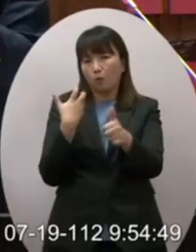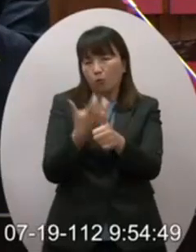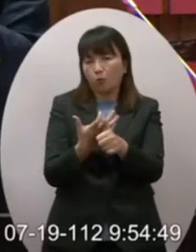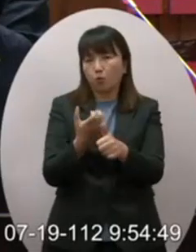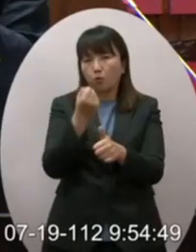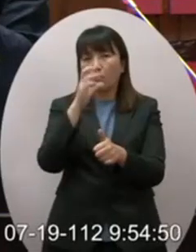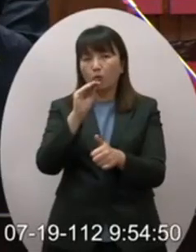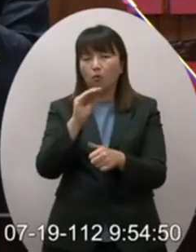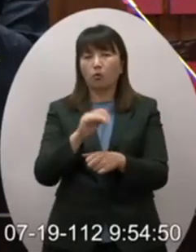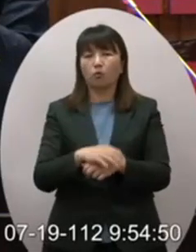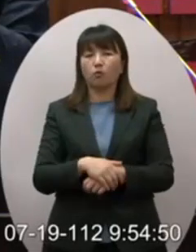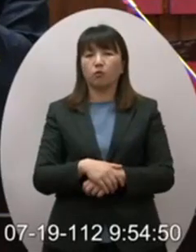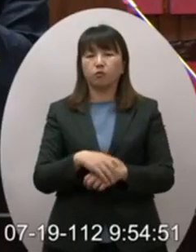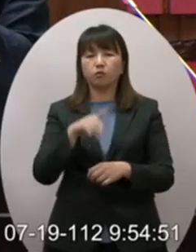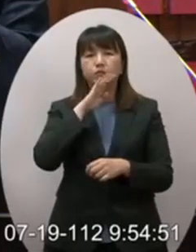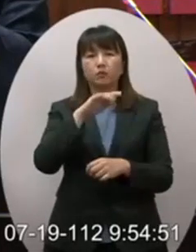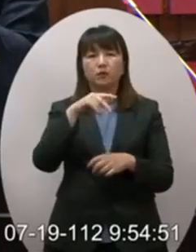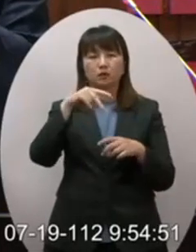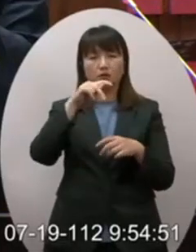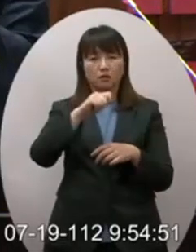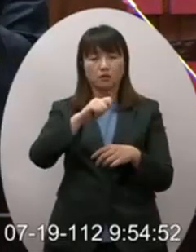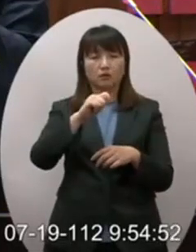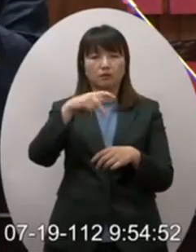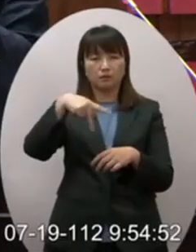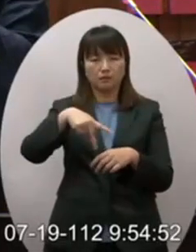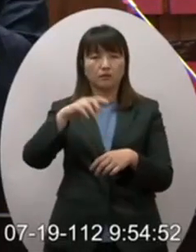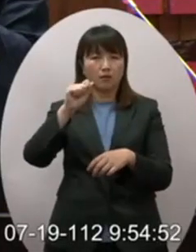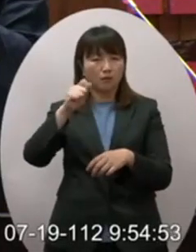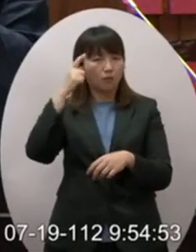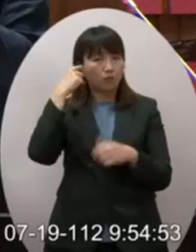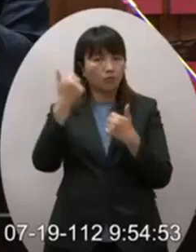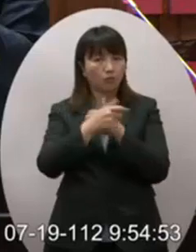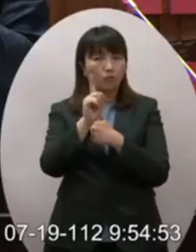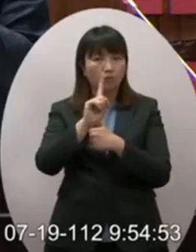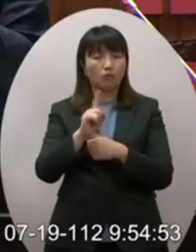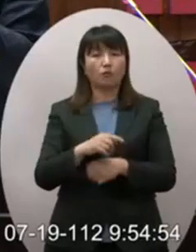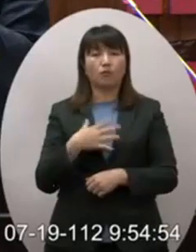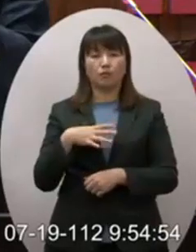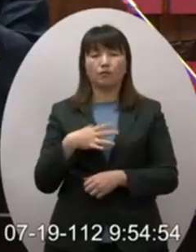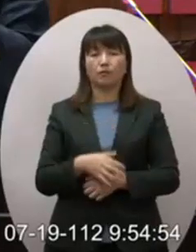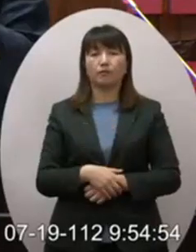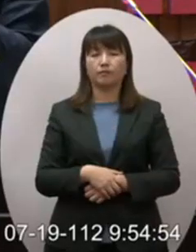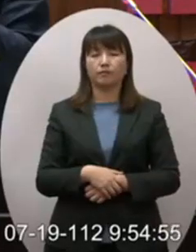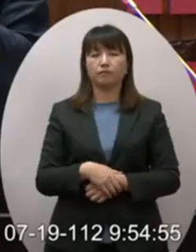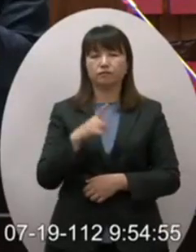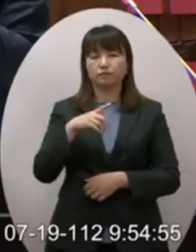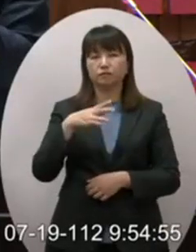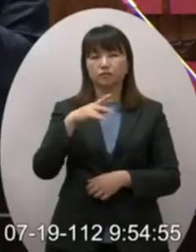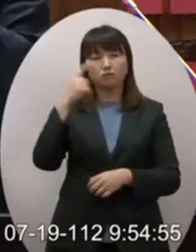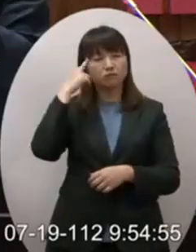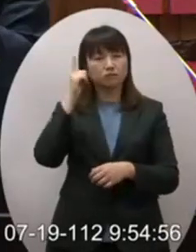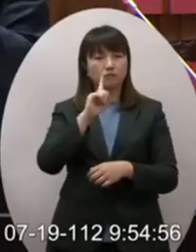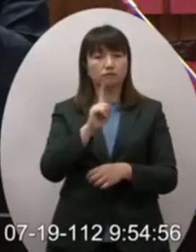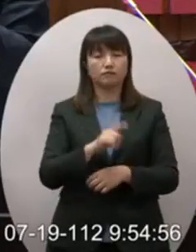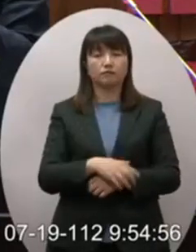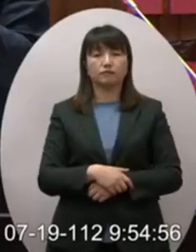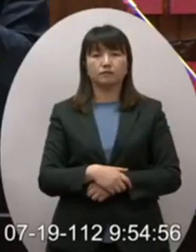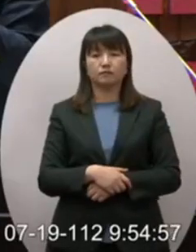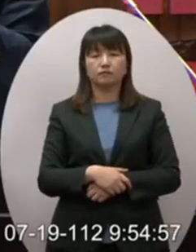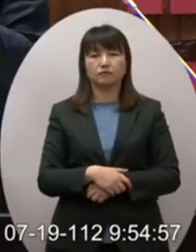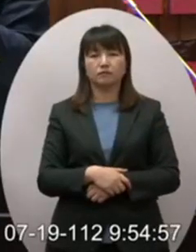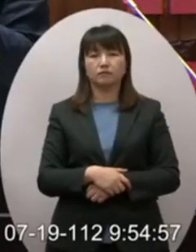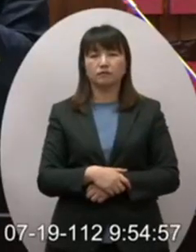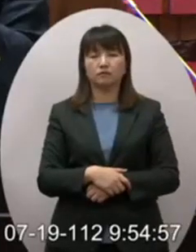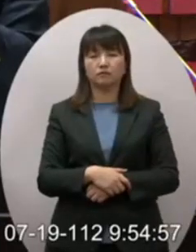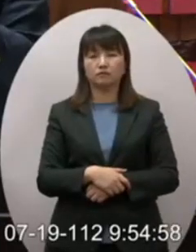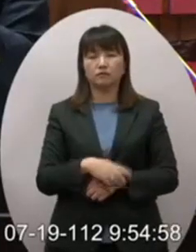有沒有貿易收權有沒有TPA你知道TPA是什麼嗎沒有沒有你知不知道TPA是什麼貿